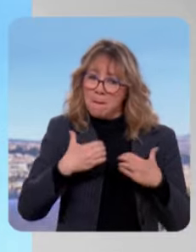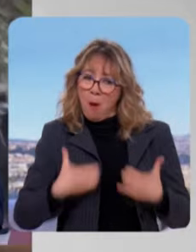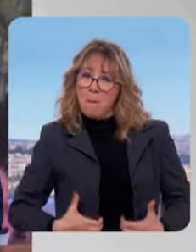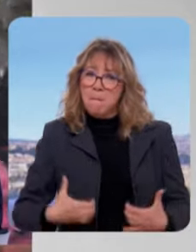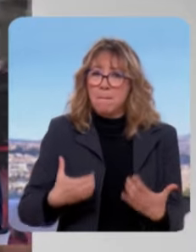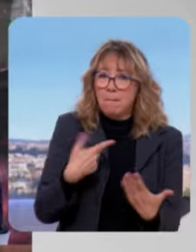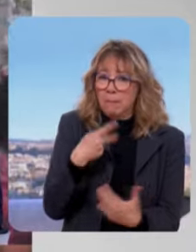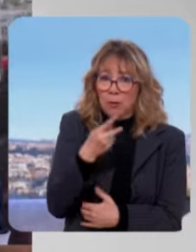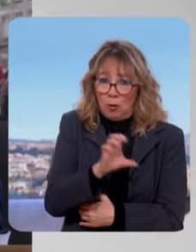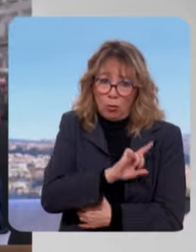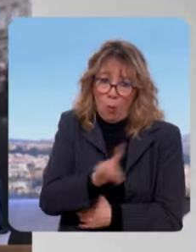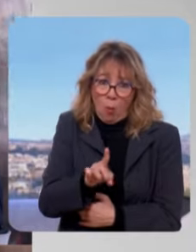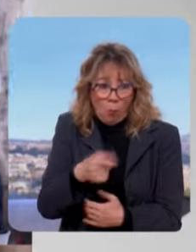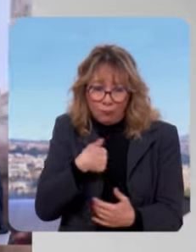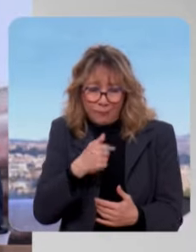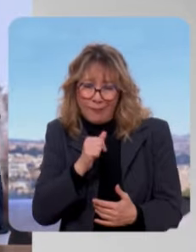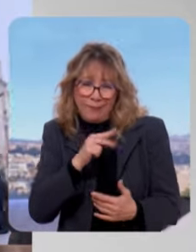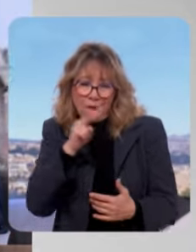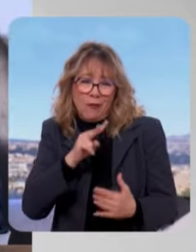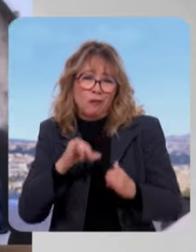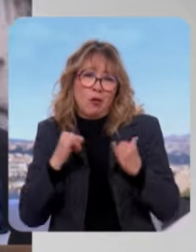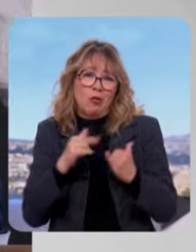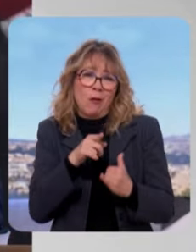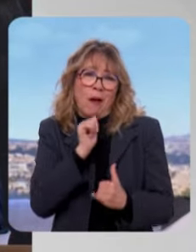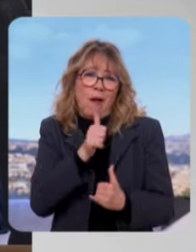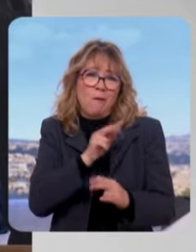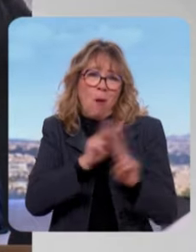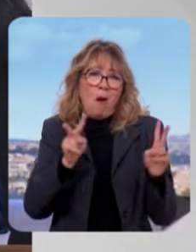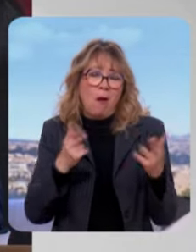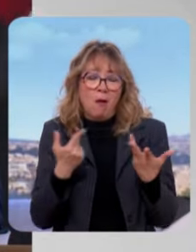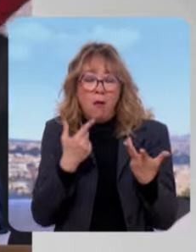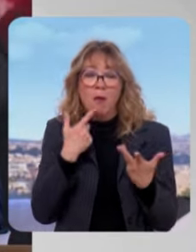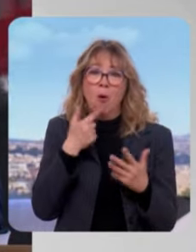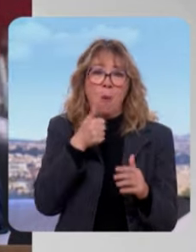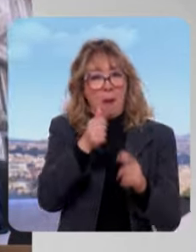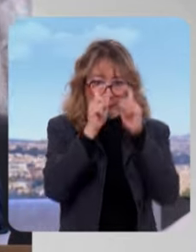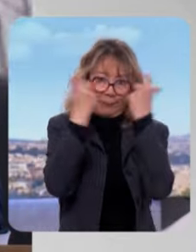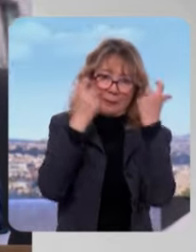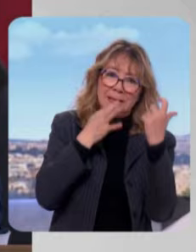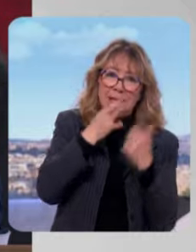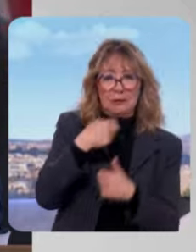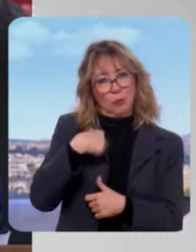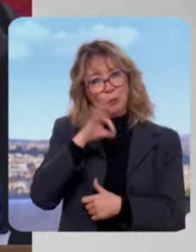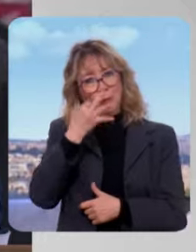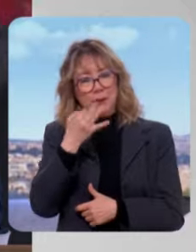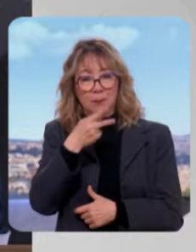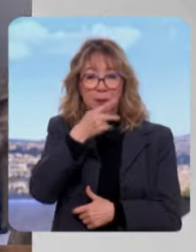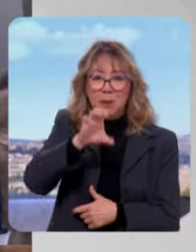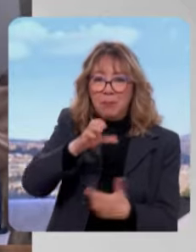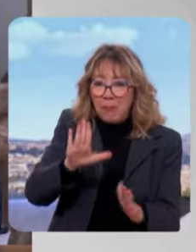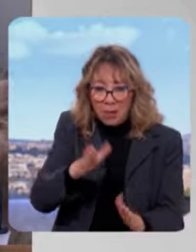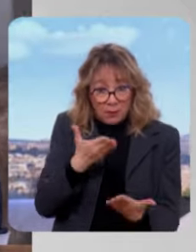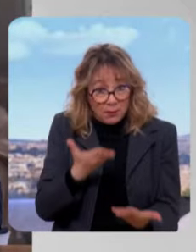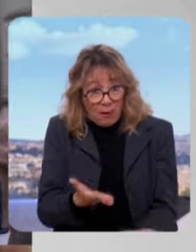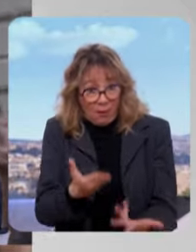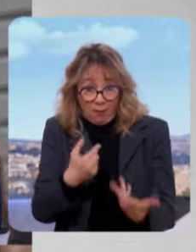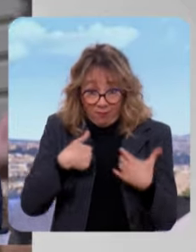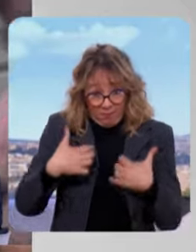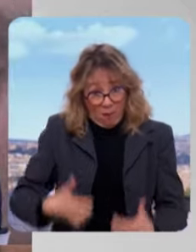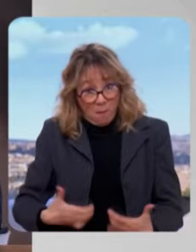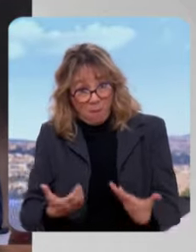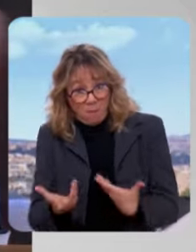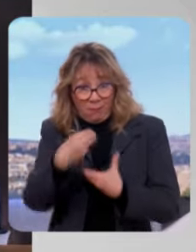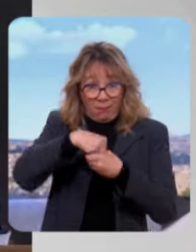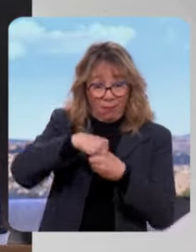communistes mais qui n'ont rien à voir avec le Parti communiste français. De toute façon, les militants qui étaient à'origine de ces violences, je le dis, ne peuvent être membres d'aucune de nos organisations